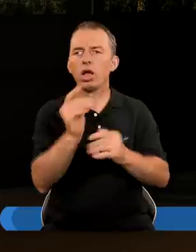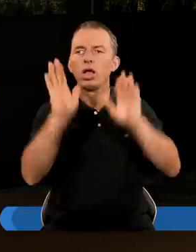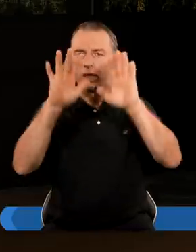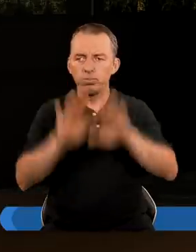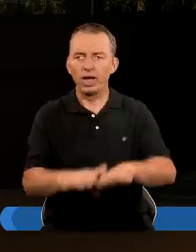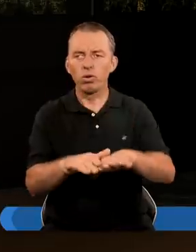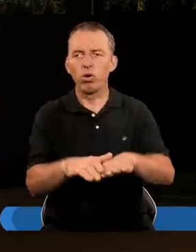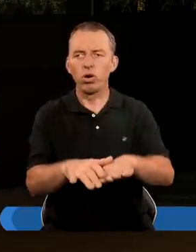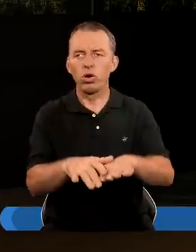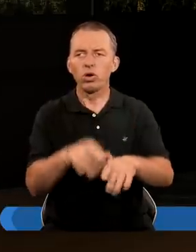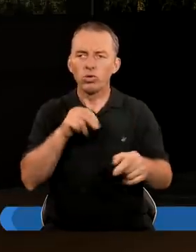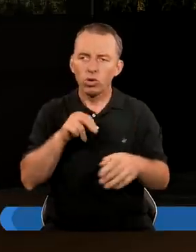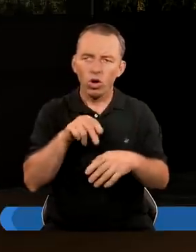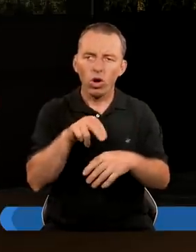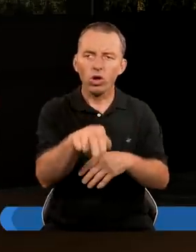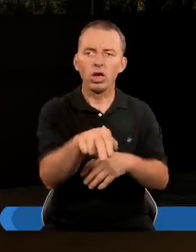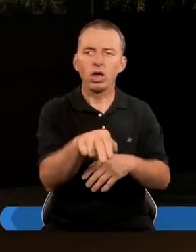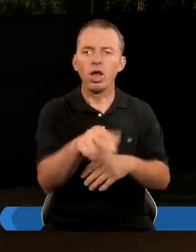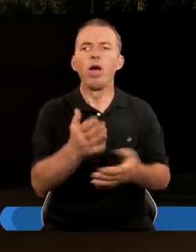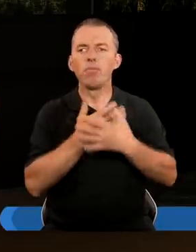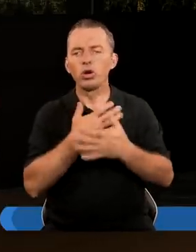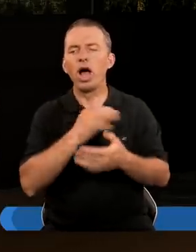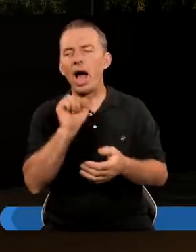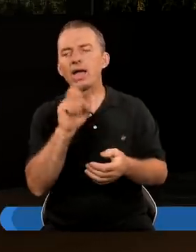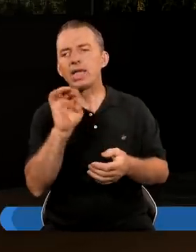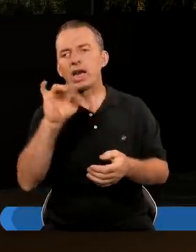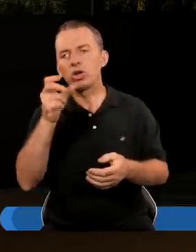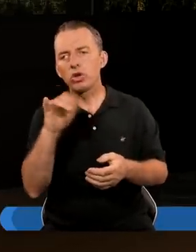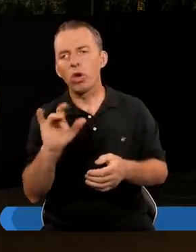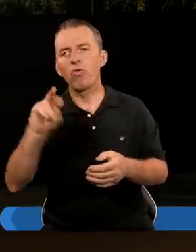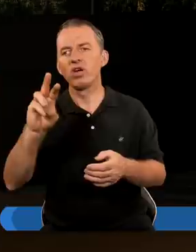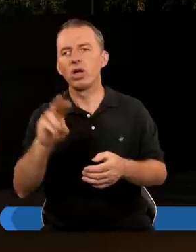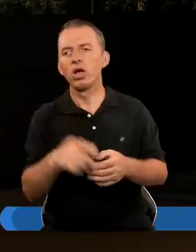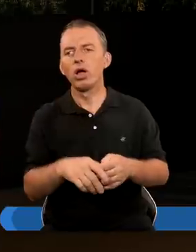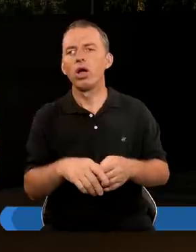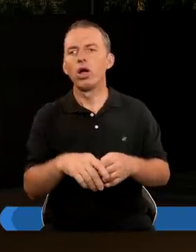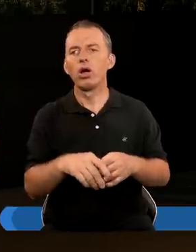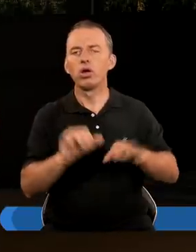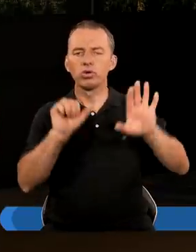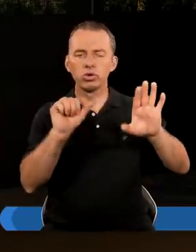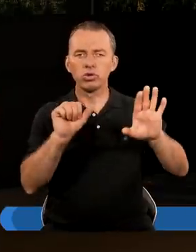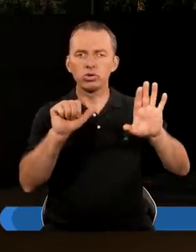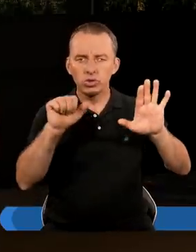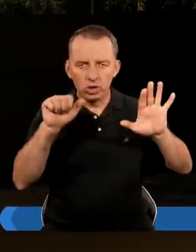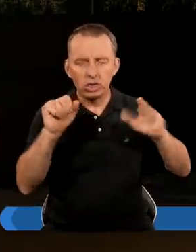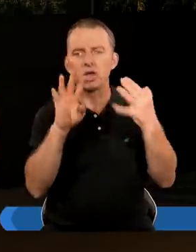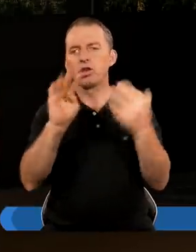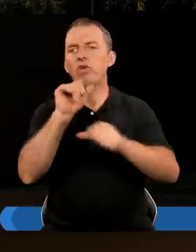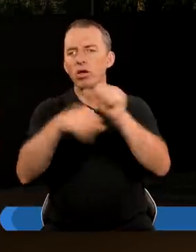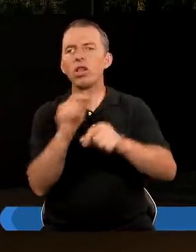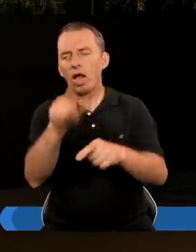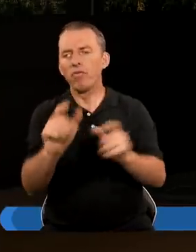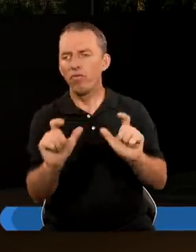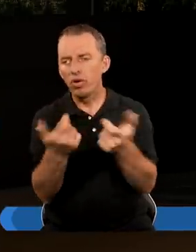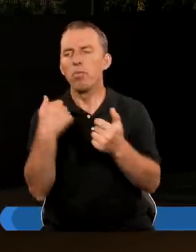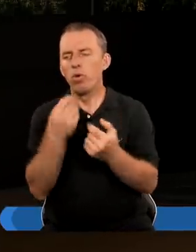Wpadło Weszło W posiadanie Asyryczyków I co ciekawe W 609 roku Wydarzyła